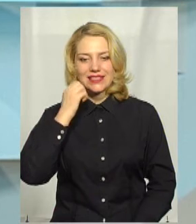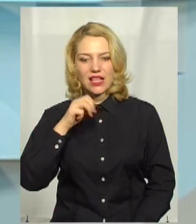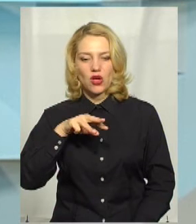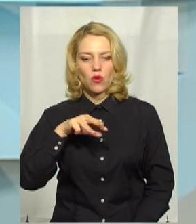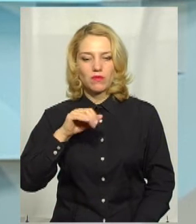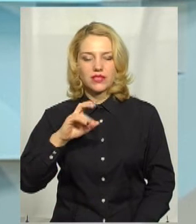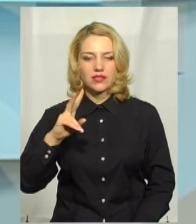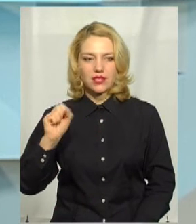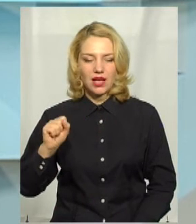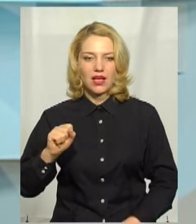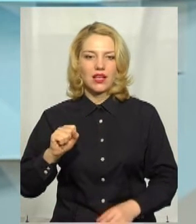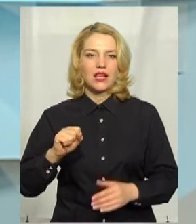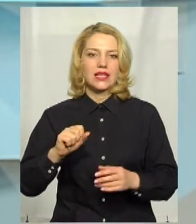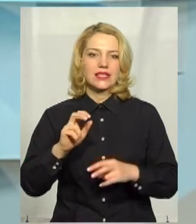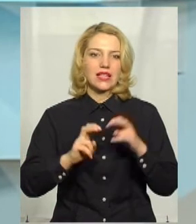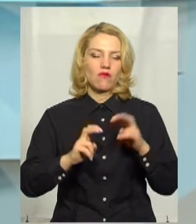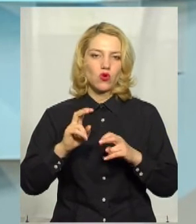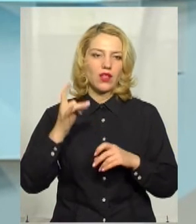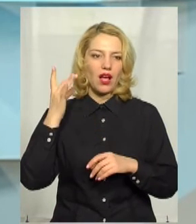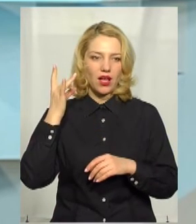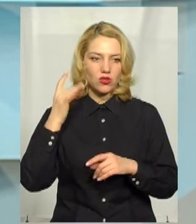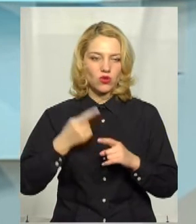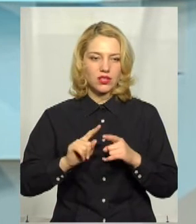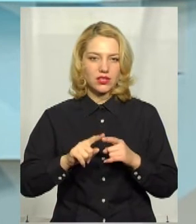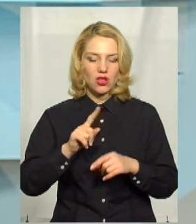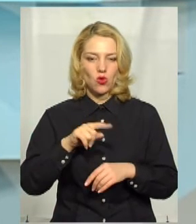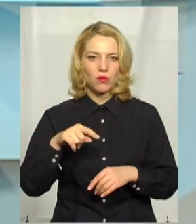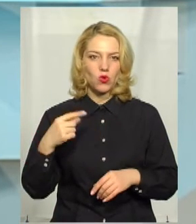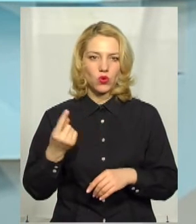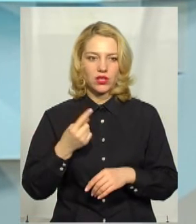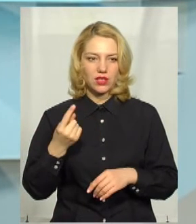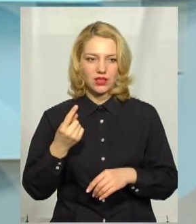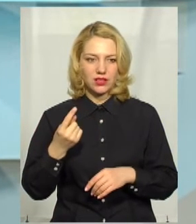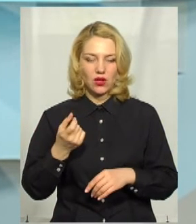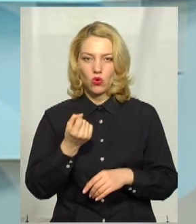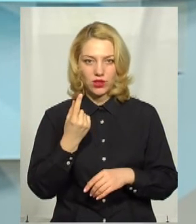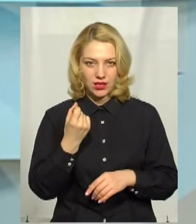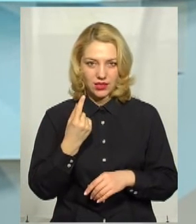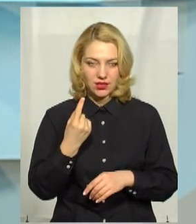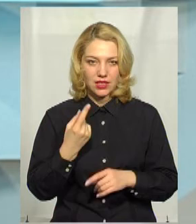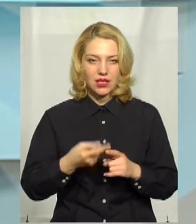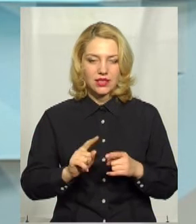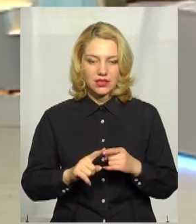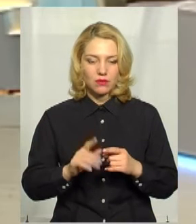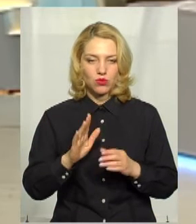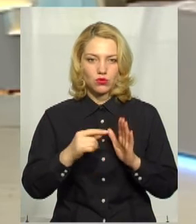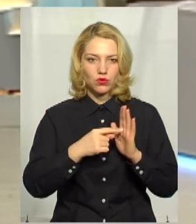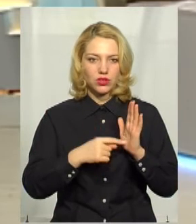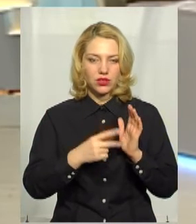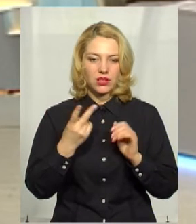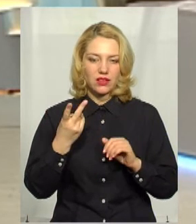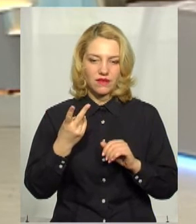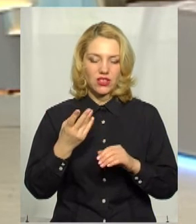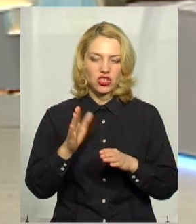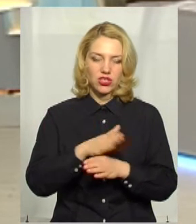завод Катіон. Це 11-й маршрут на сьогоднішній день нас получав, дане сполучення. Його буде поділено на дві